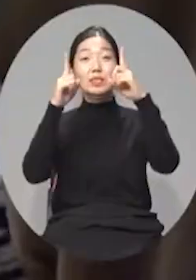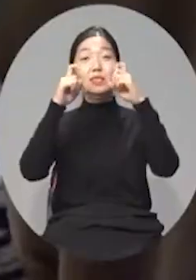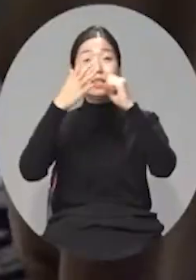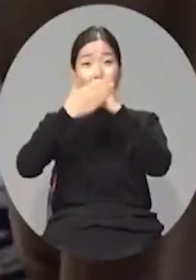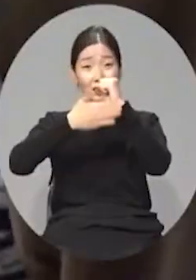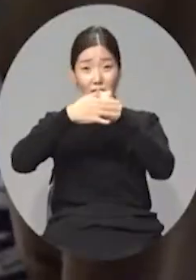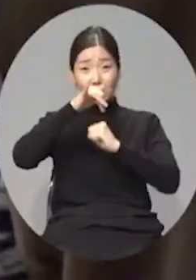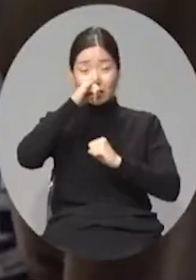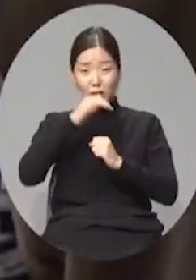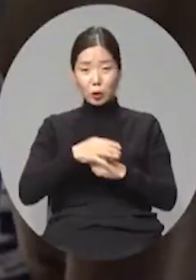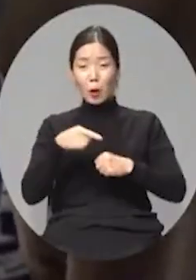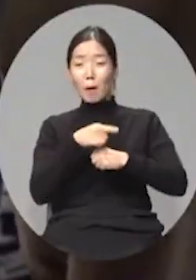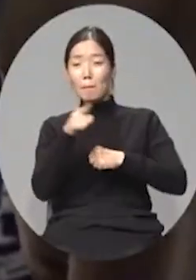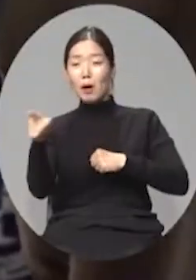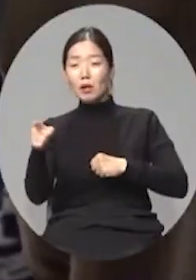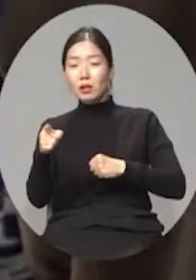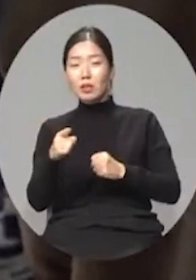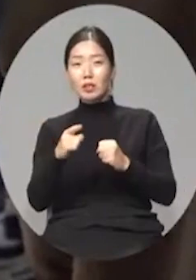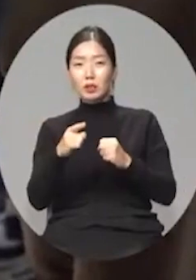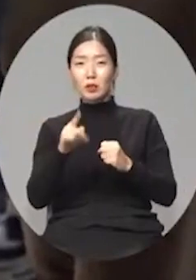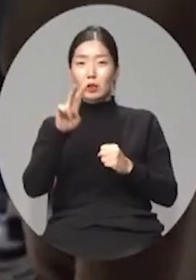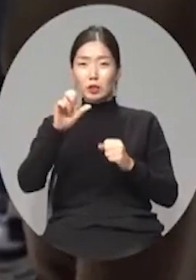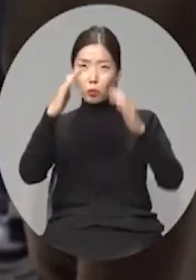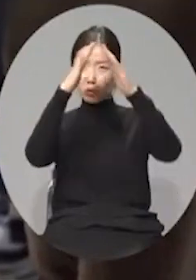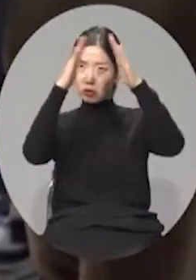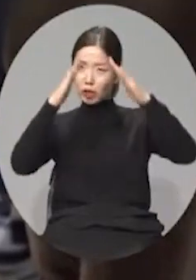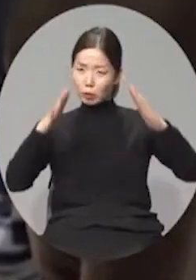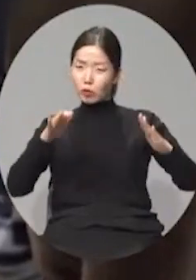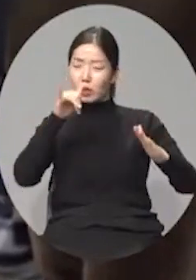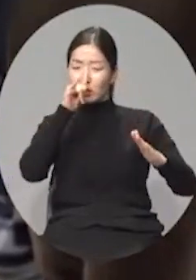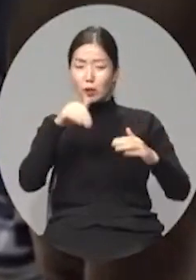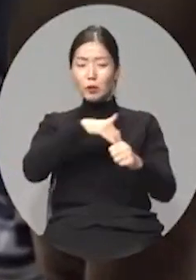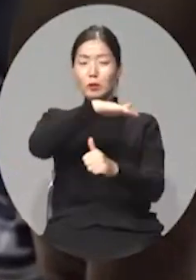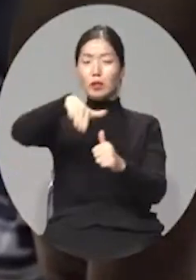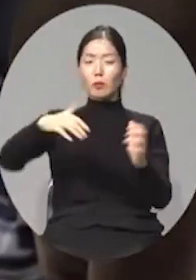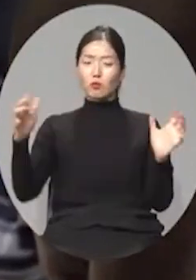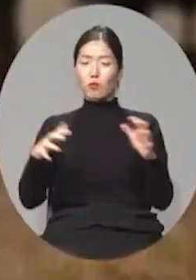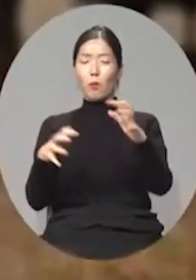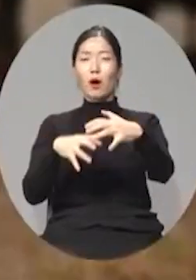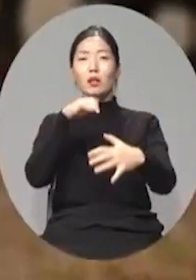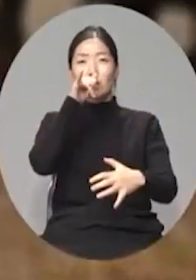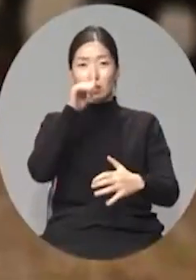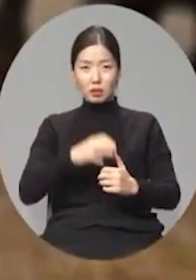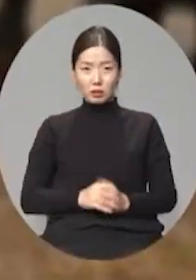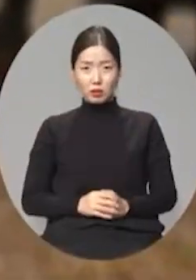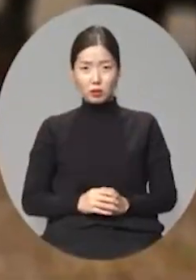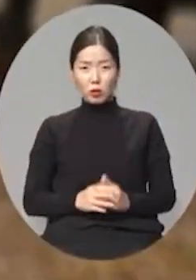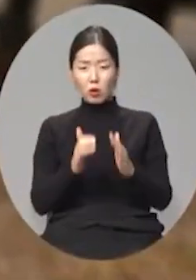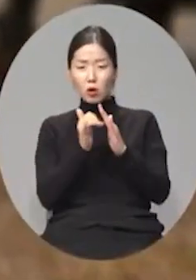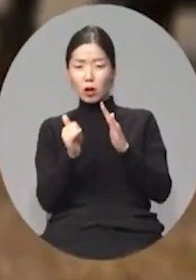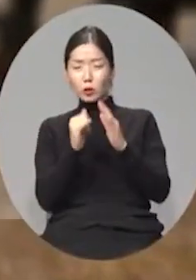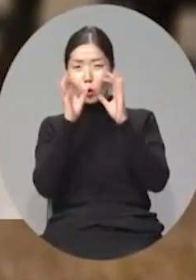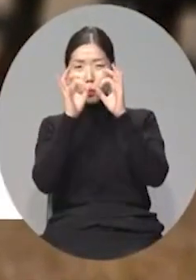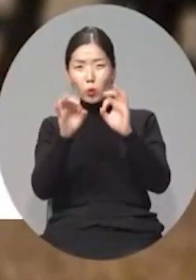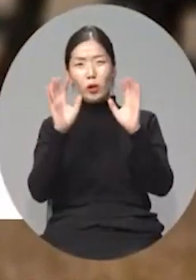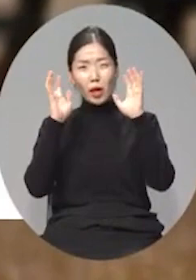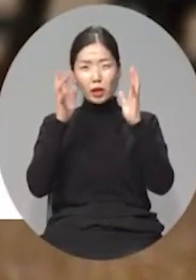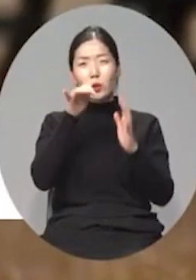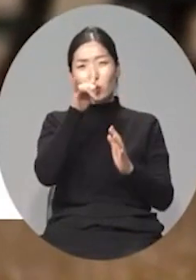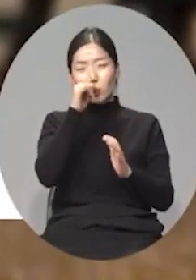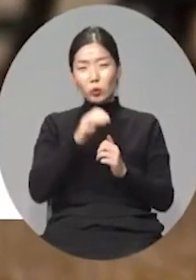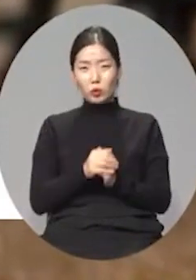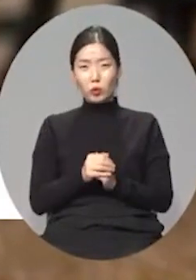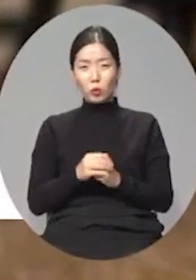야외에 설치된 성탄절 트리, 주변에 사람들이 모여 있습니다. 가족으로 보이는 어린아이는 물론